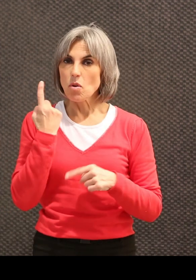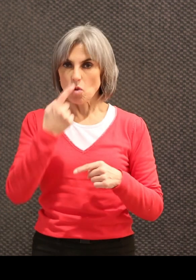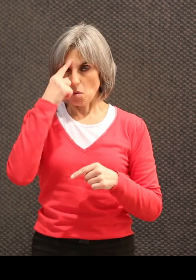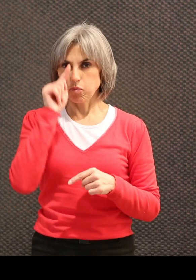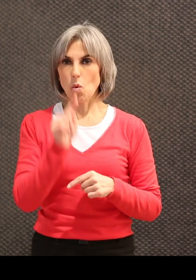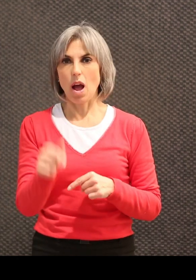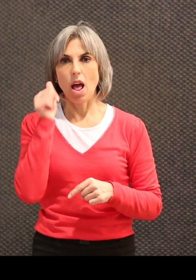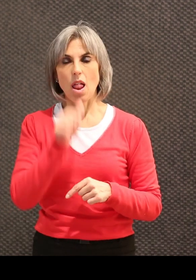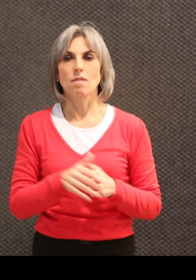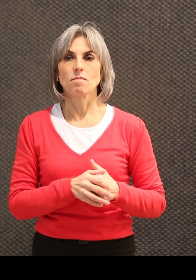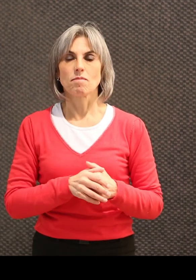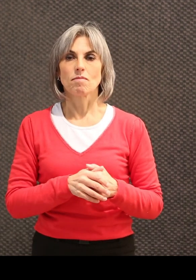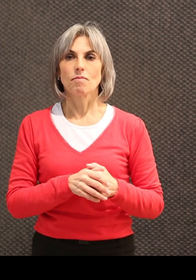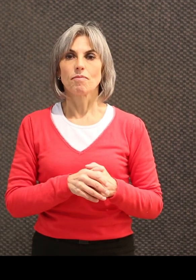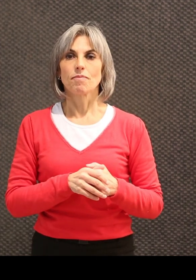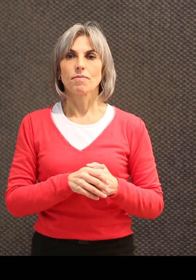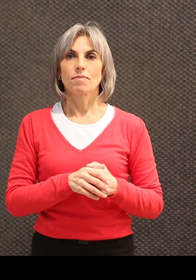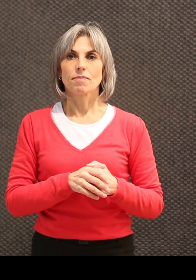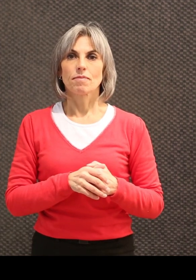'important pour elle.